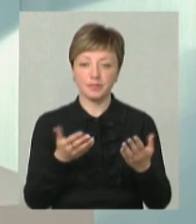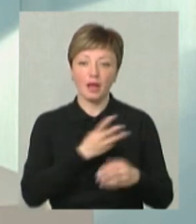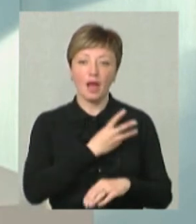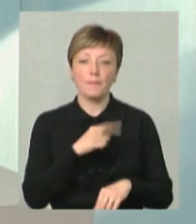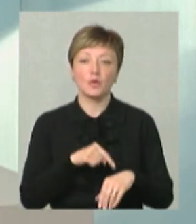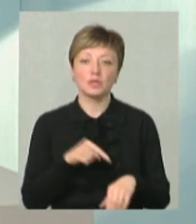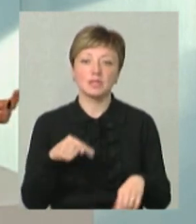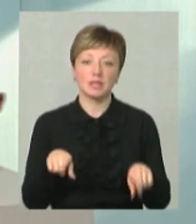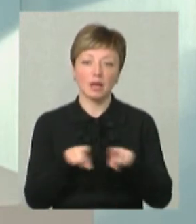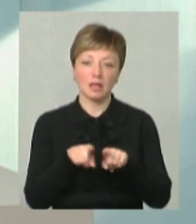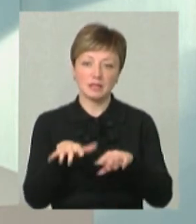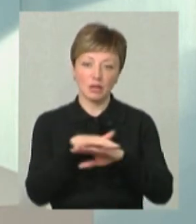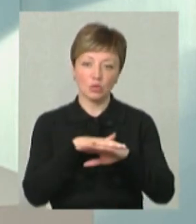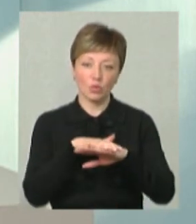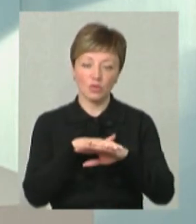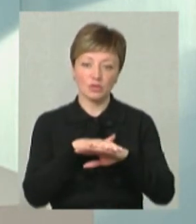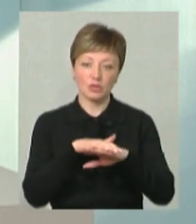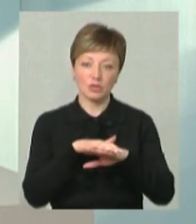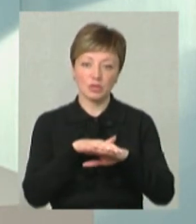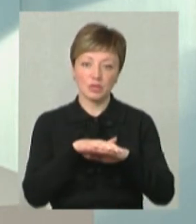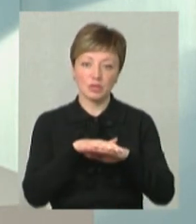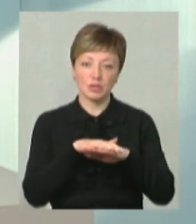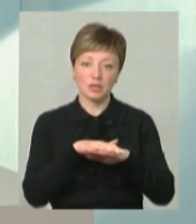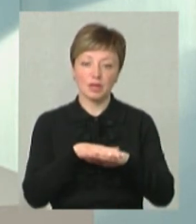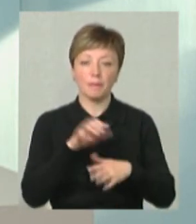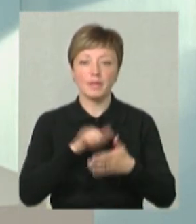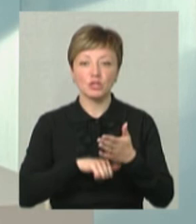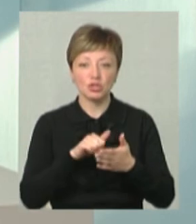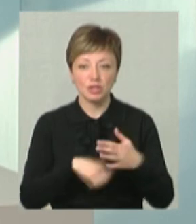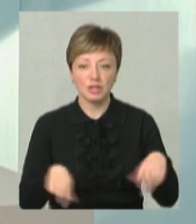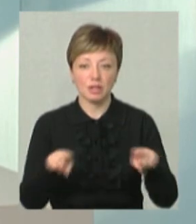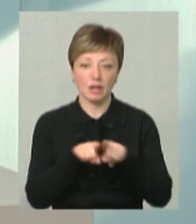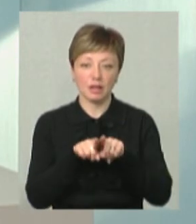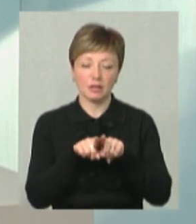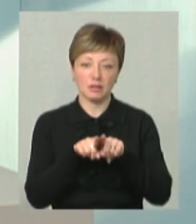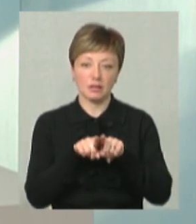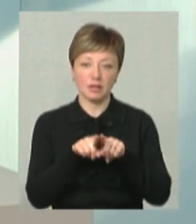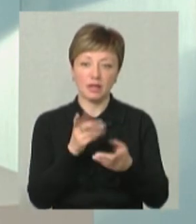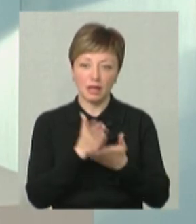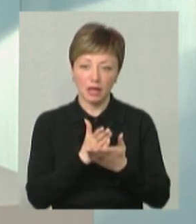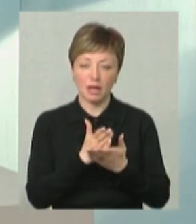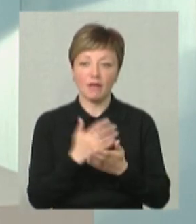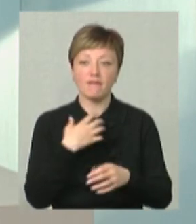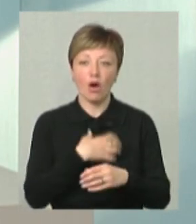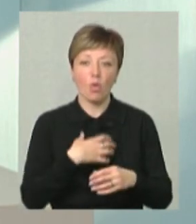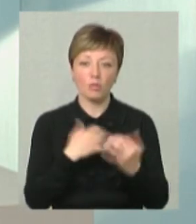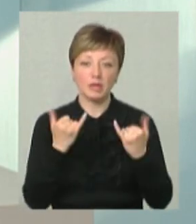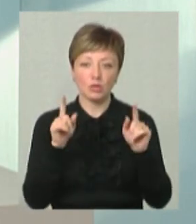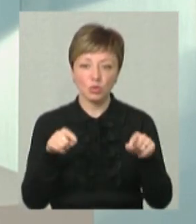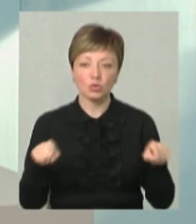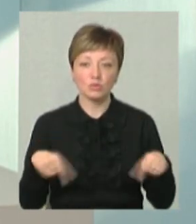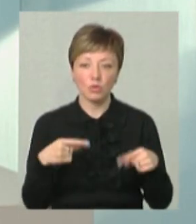емоційне, таке середовище емоційне, і причини такі є досить вагомі для того, щоб